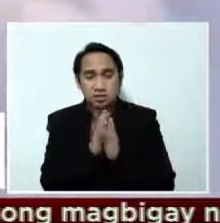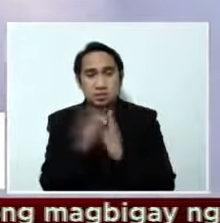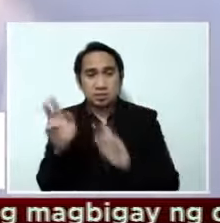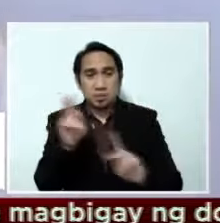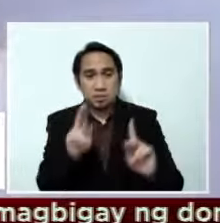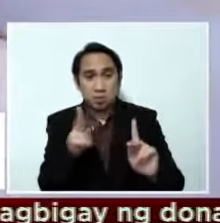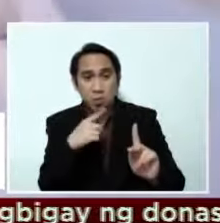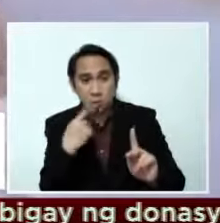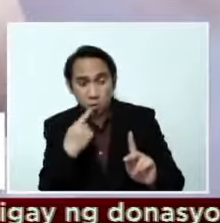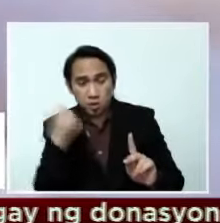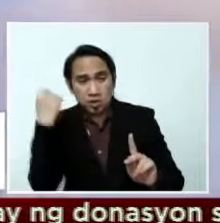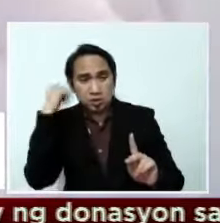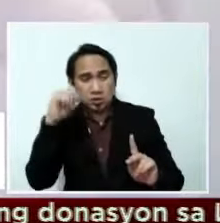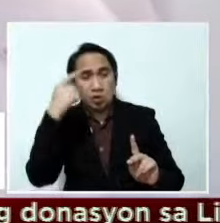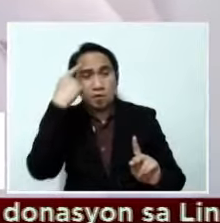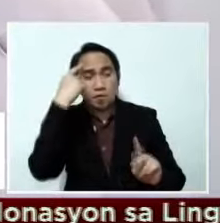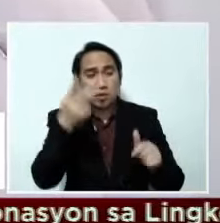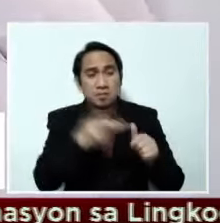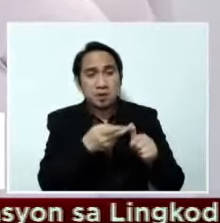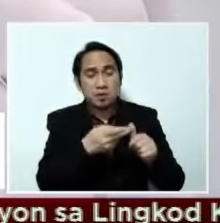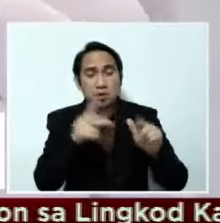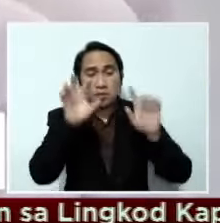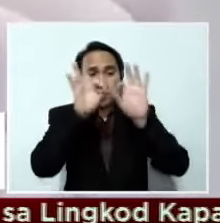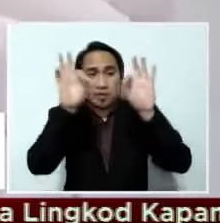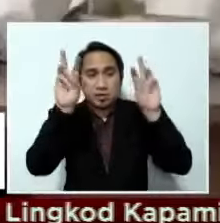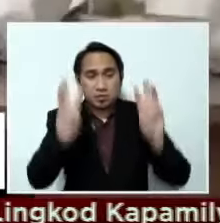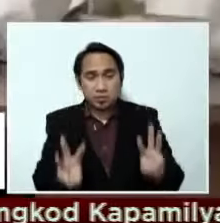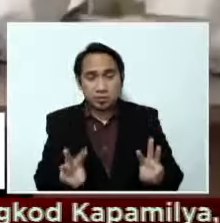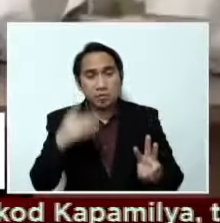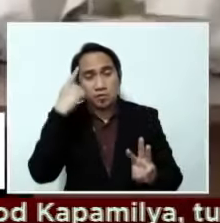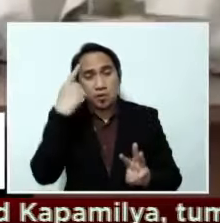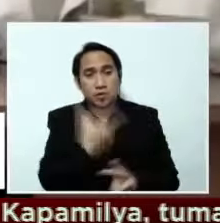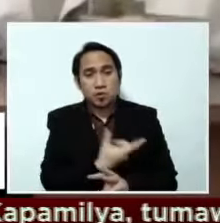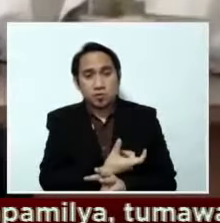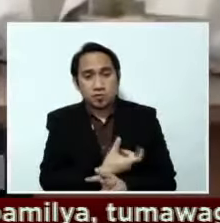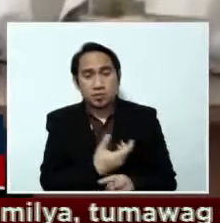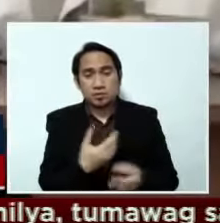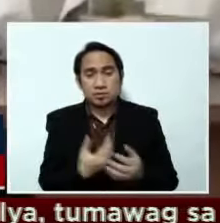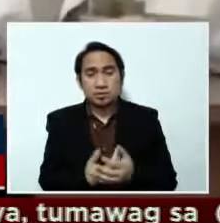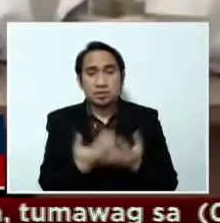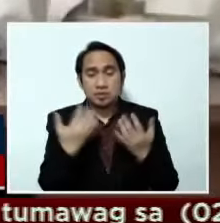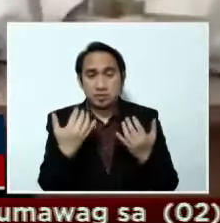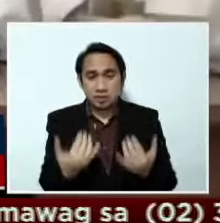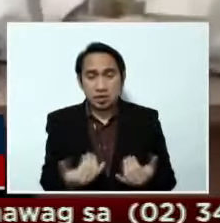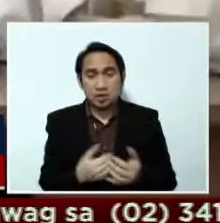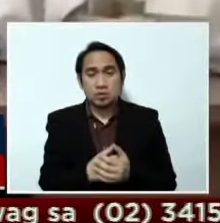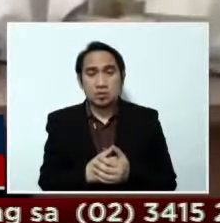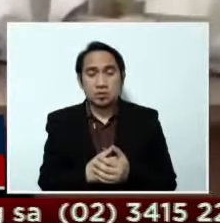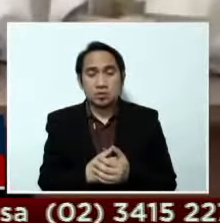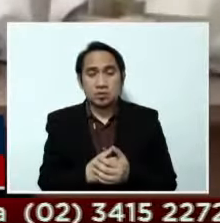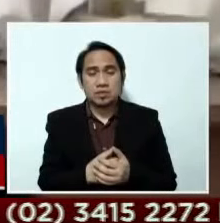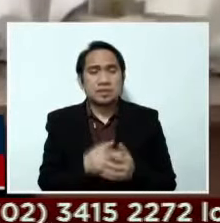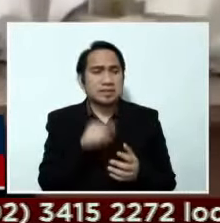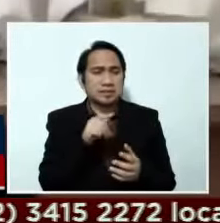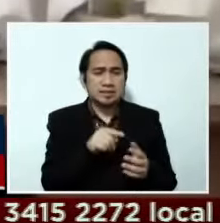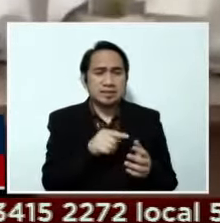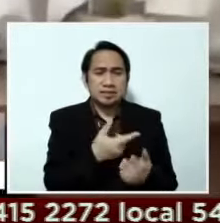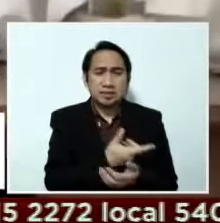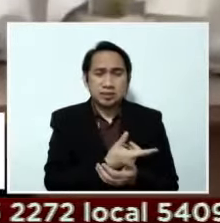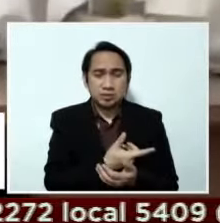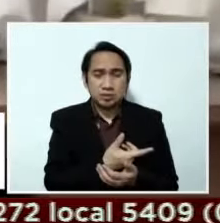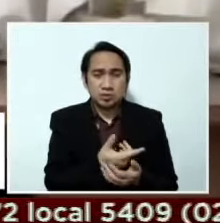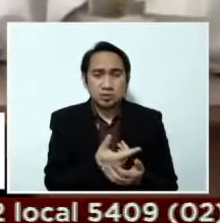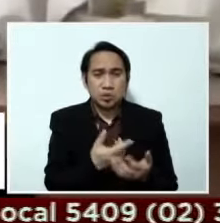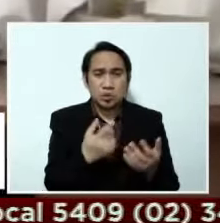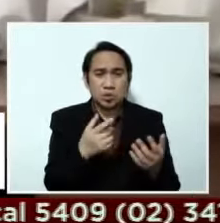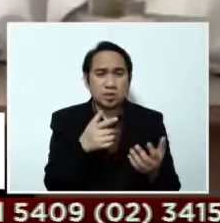mga lalabag sa prioritization framework para sa COVID vaccination. Ayan po natin ang ating mga bakuna. Napaka-important resource